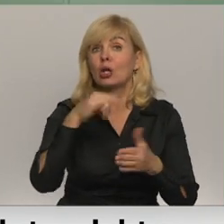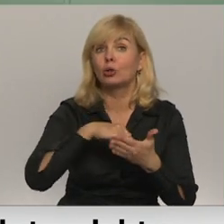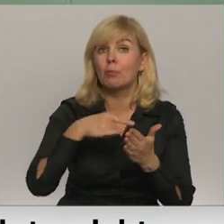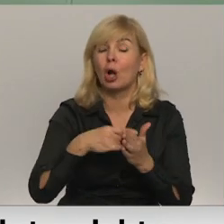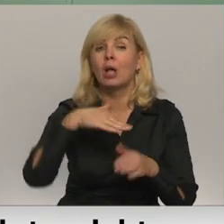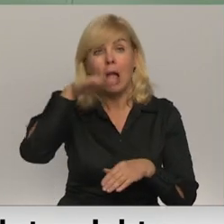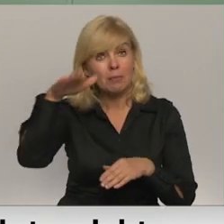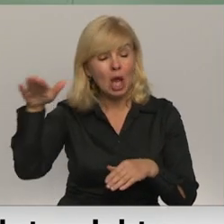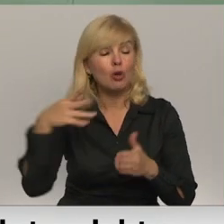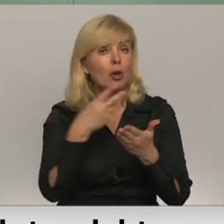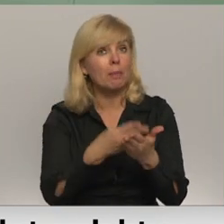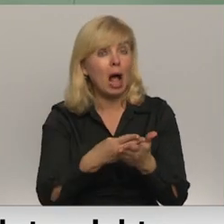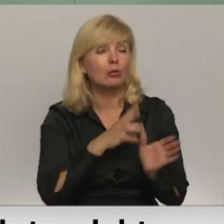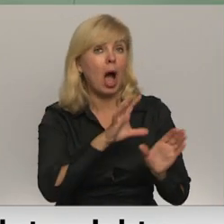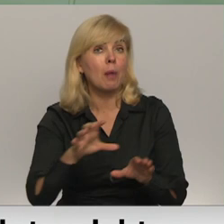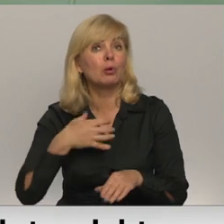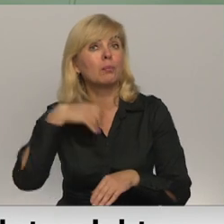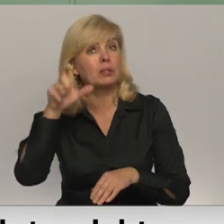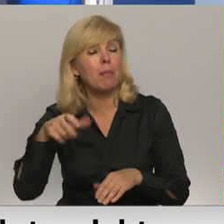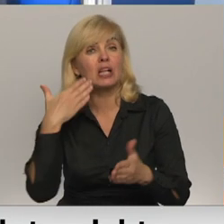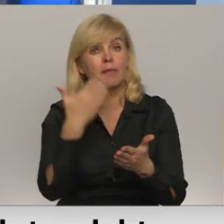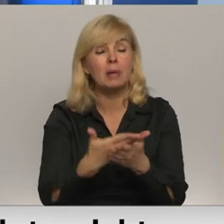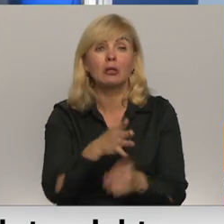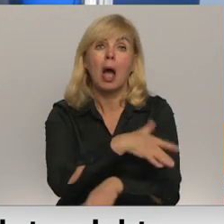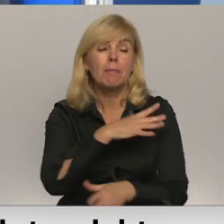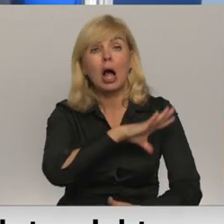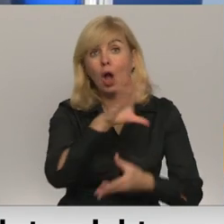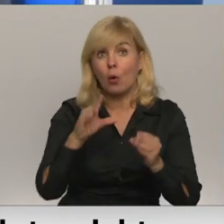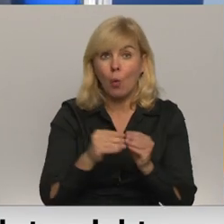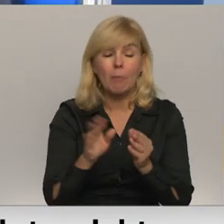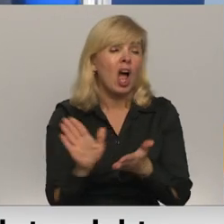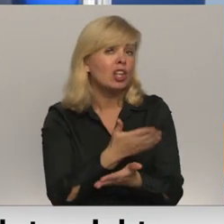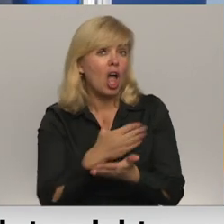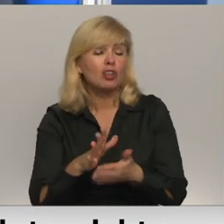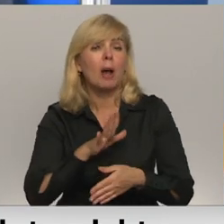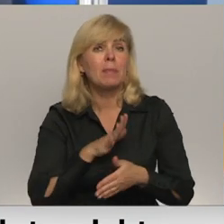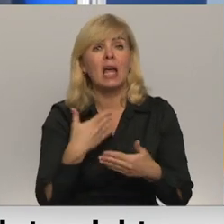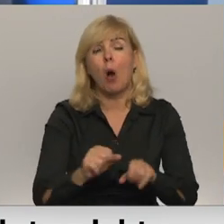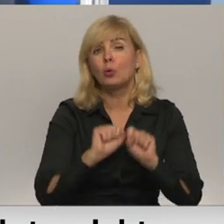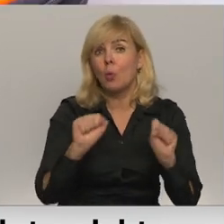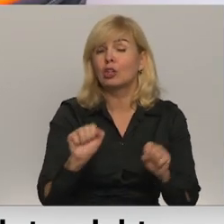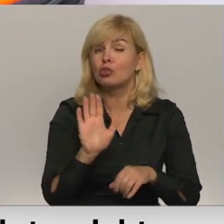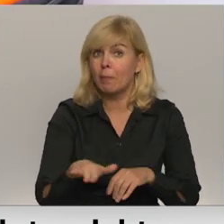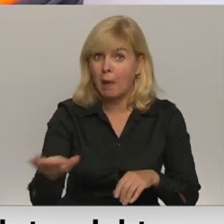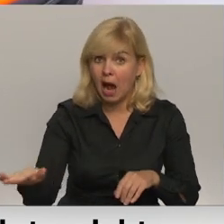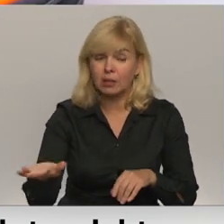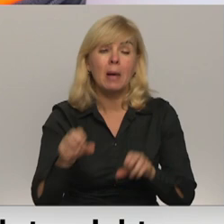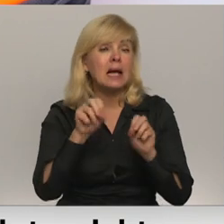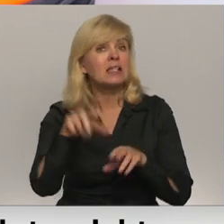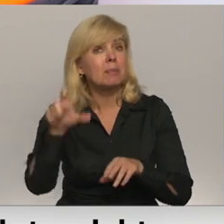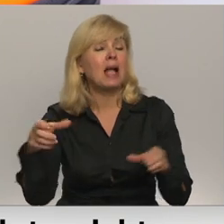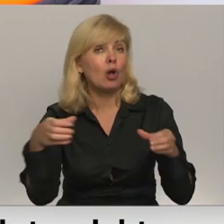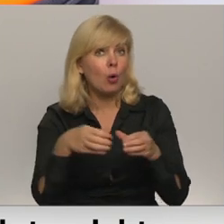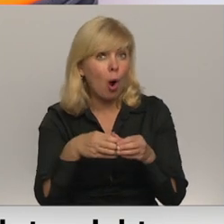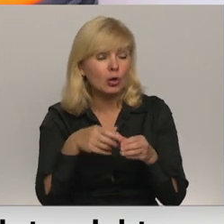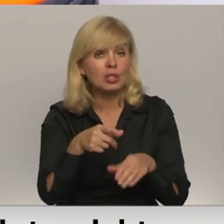pieaugušiem palietīvās aprūps pacientiem piedāvājotu pakalpojumu kopumu, kas diži neatšķirs no tā, kāds jau tiek nodrošināts bērniem. Protis speciālisks komandas,